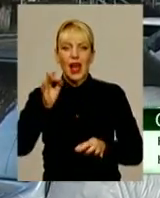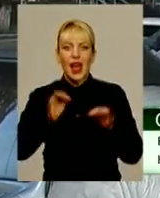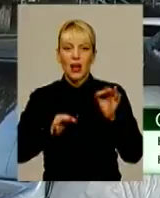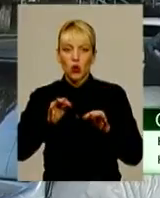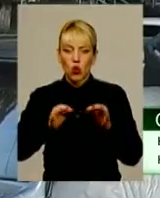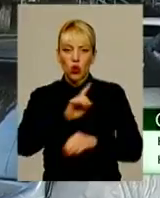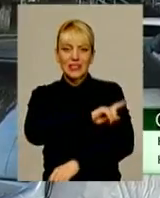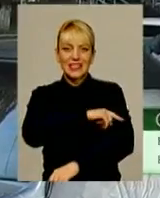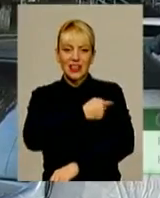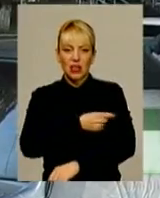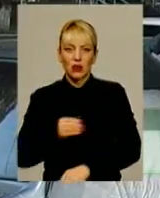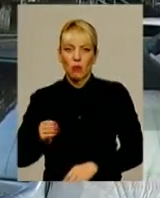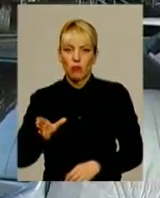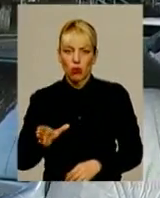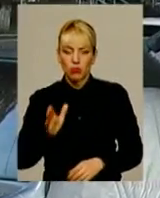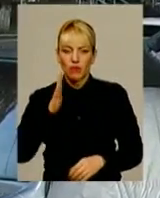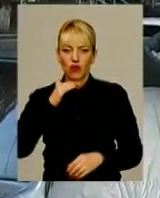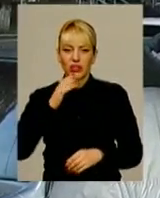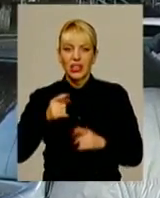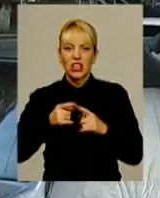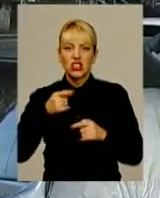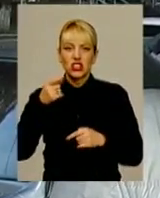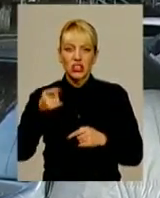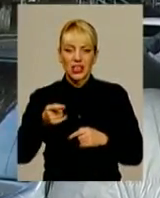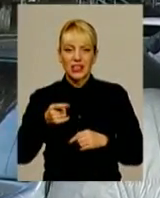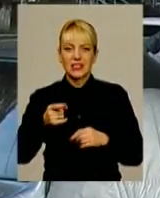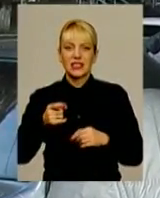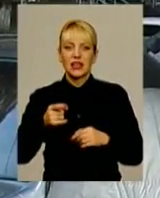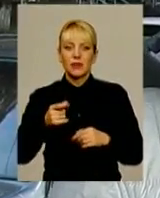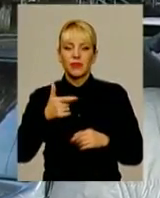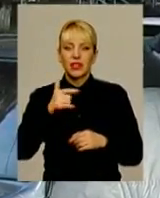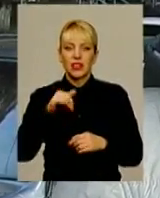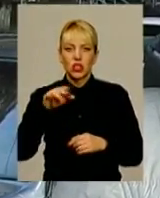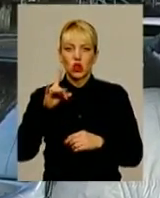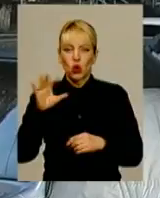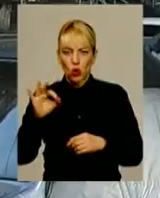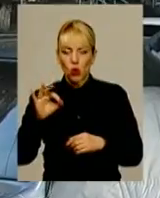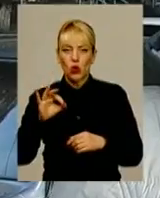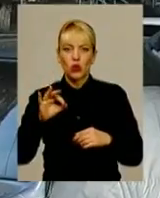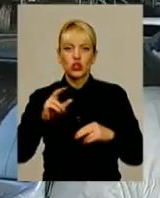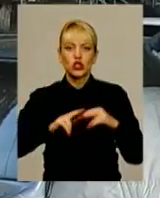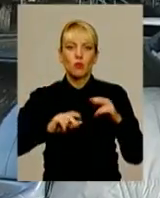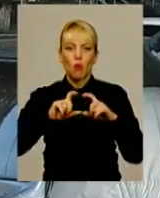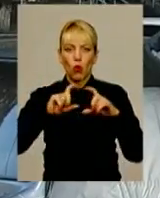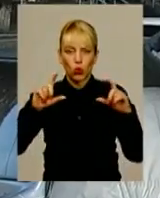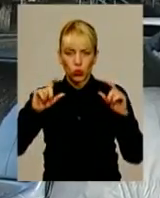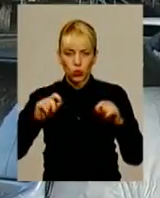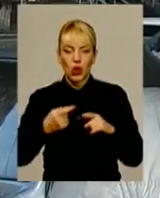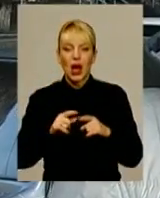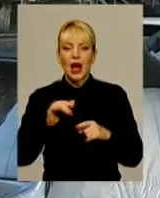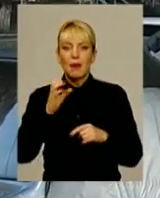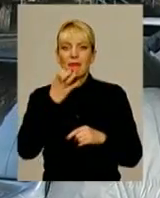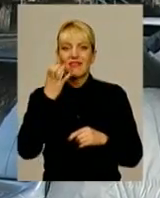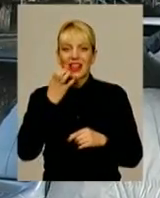пропуску води через гідротехнічну споруду водосховища на річці Південний Буг. А разом з тим